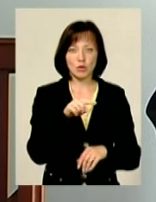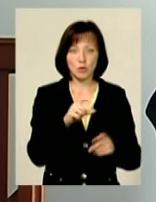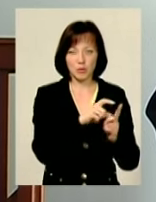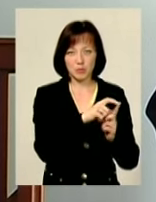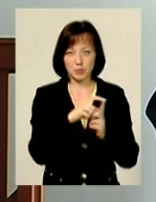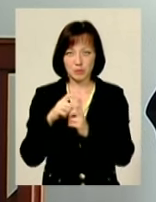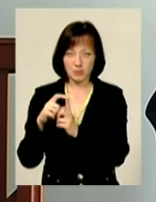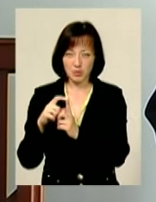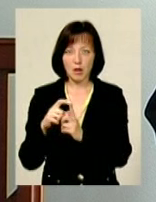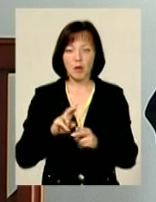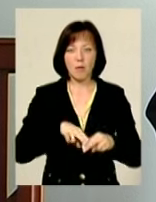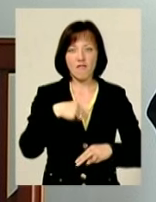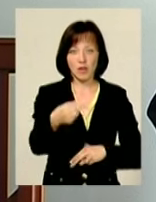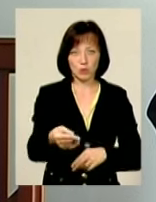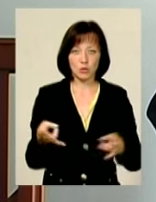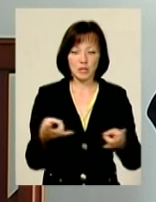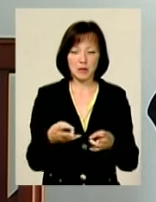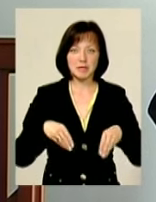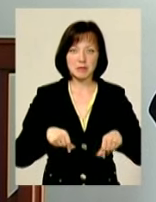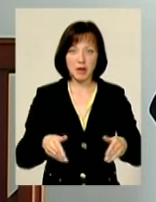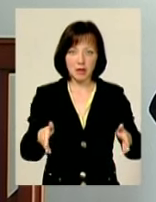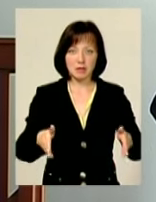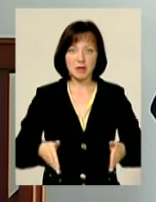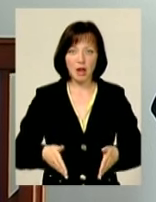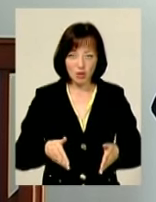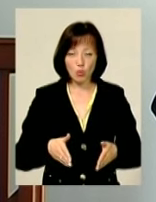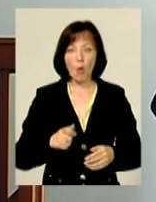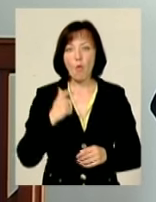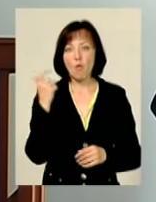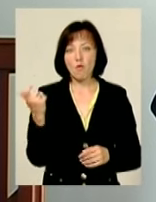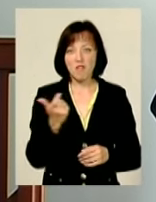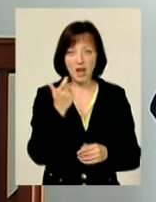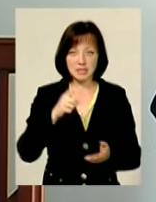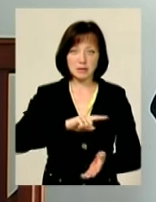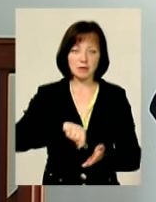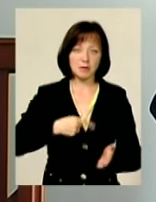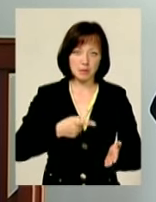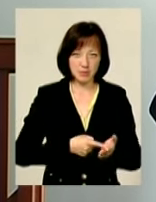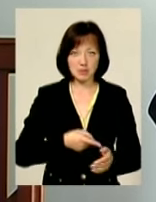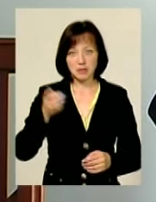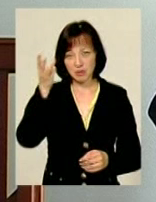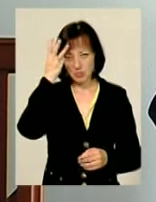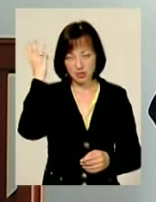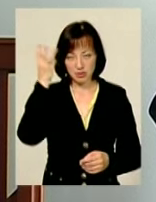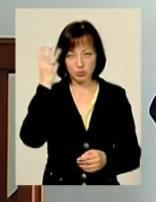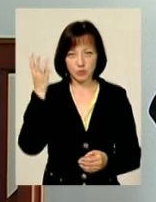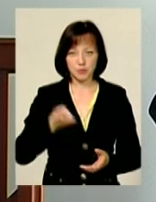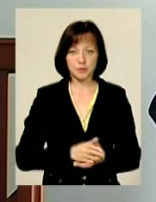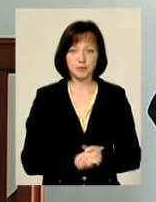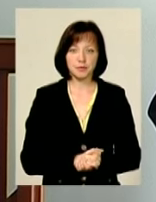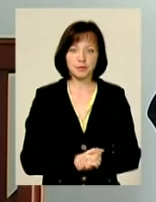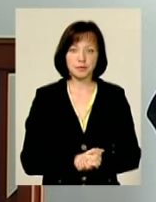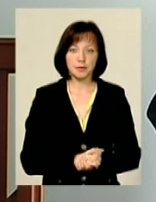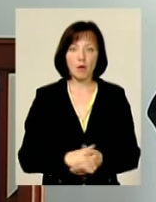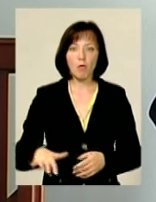-926 повернути земельну ділянку водної фону катастрофі номер 68-101-5033-01-030